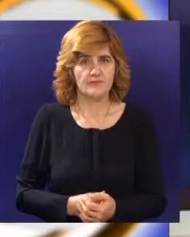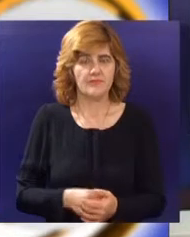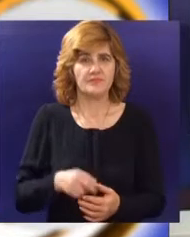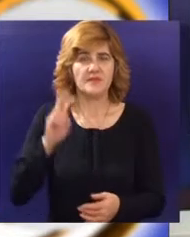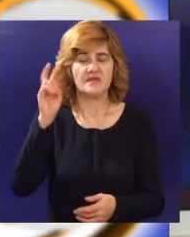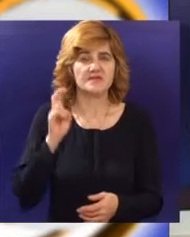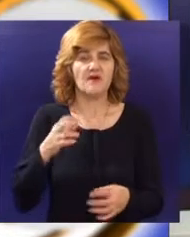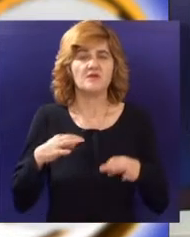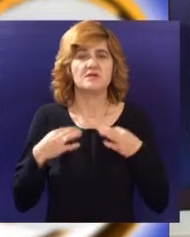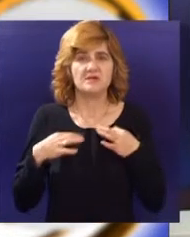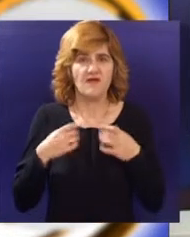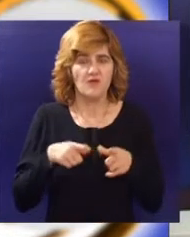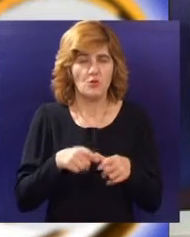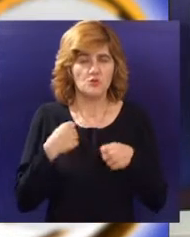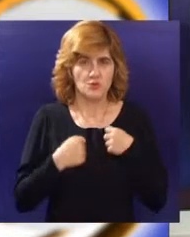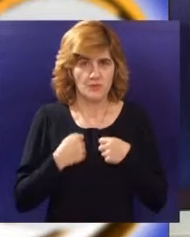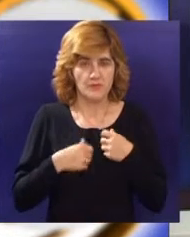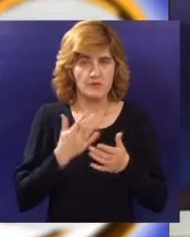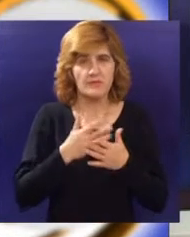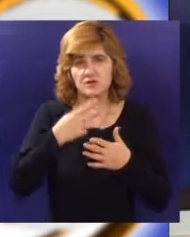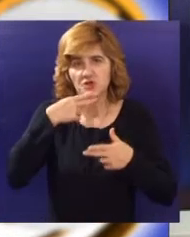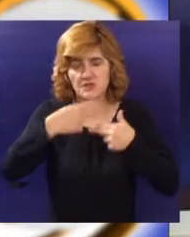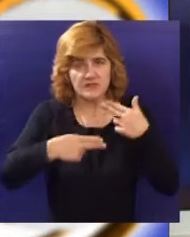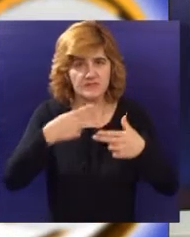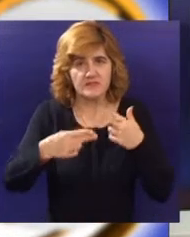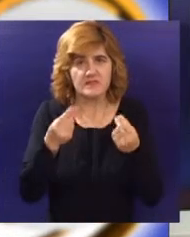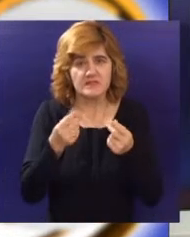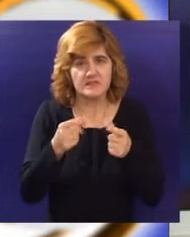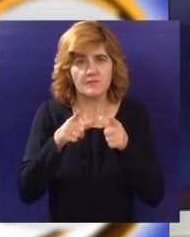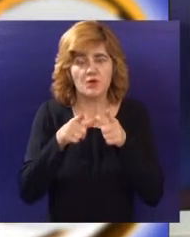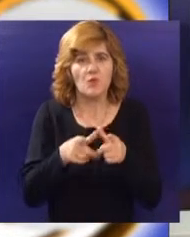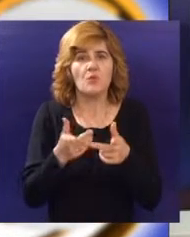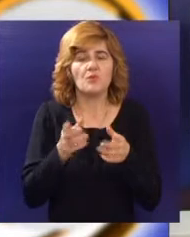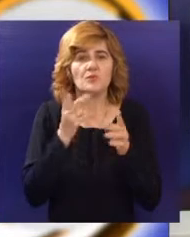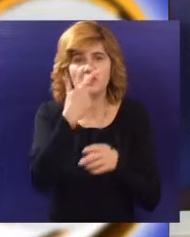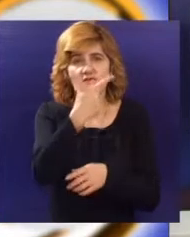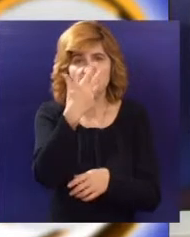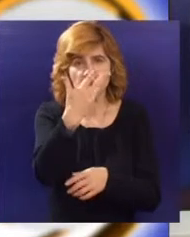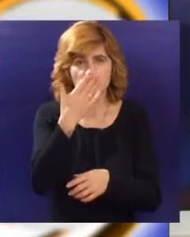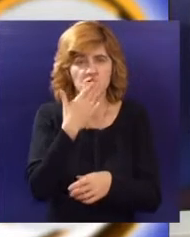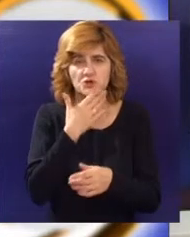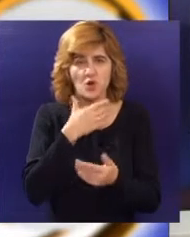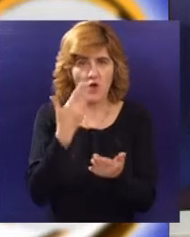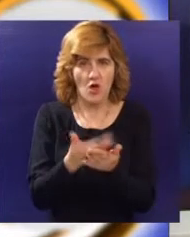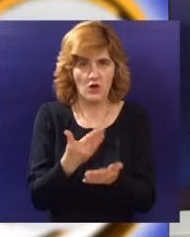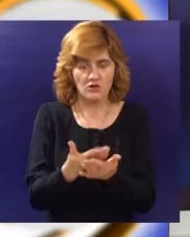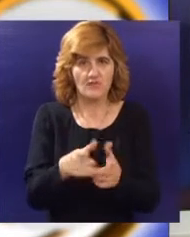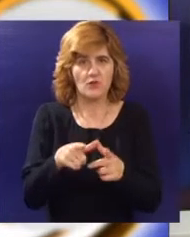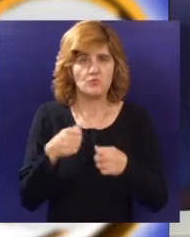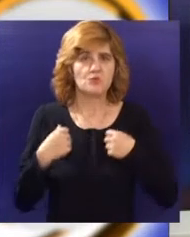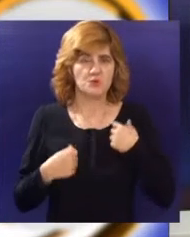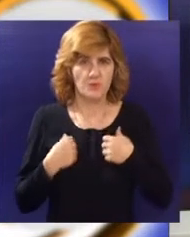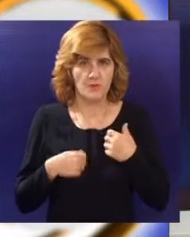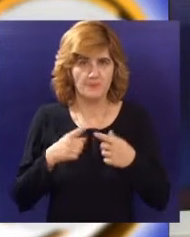Zavod za javno zdravlje Subotice će do kraja godine ispitati kvalitet zemljišta u 24 osnovne škole na teritoriji grada Subotica.